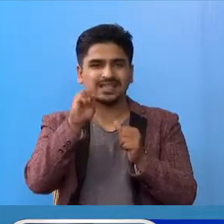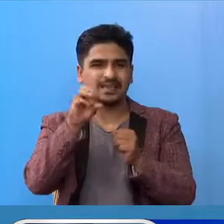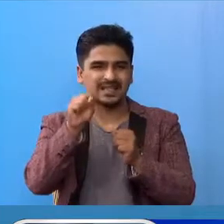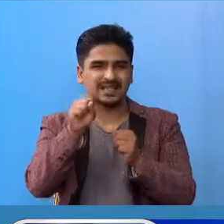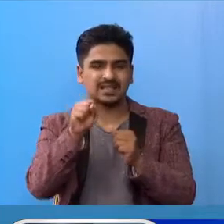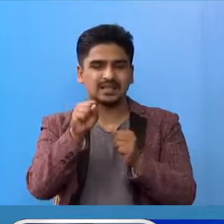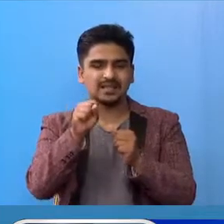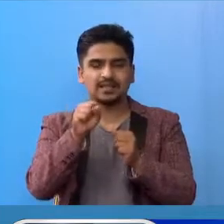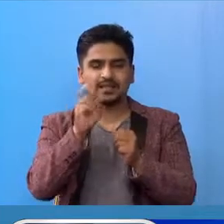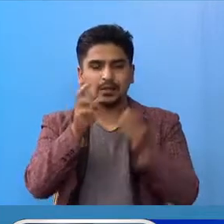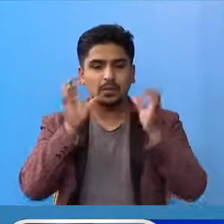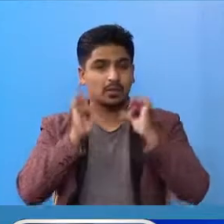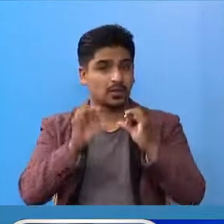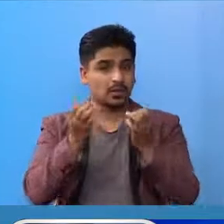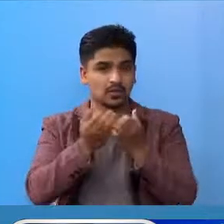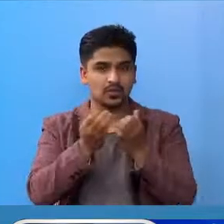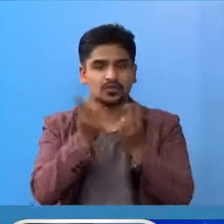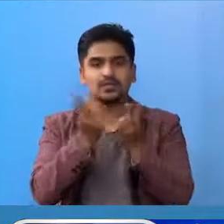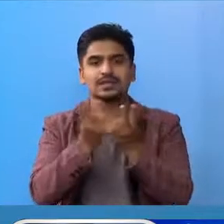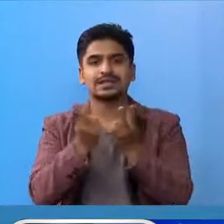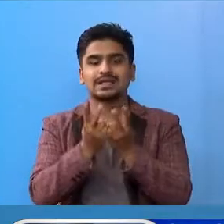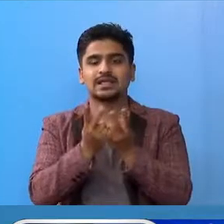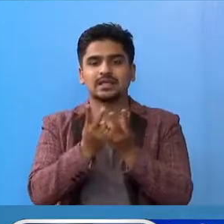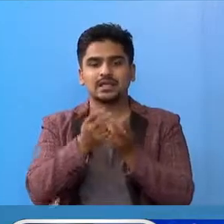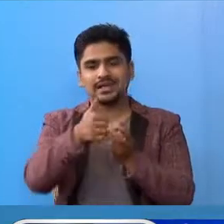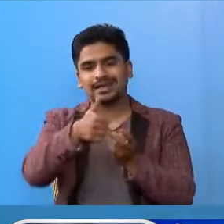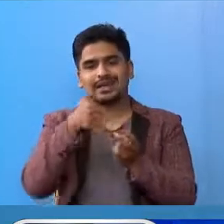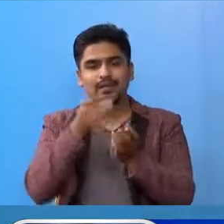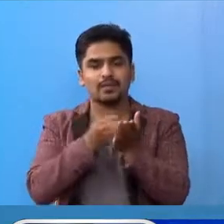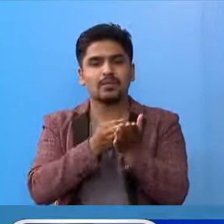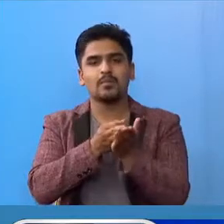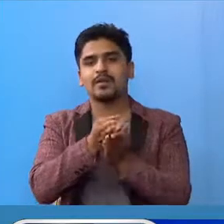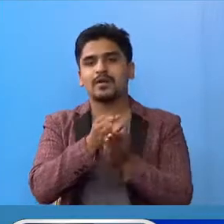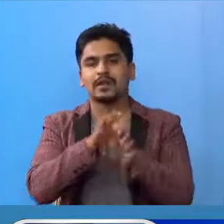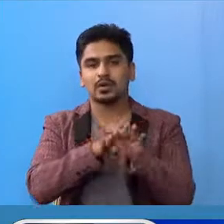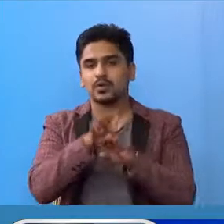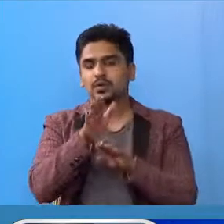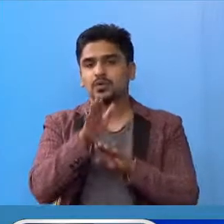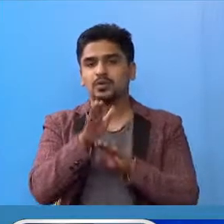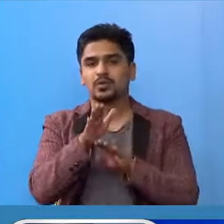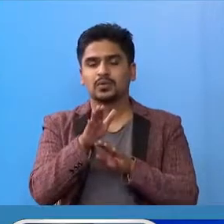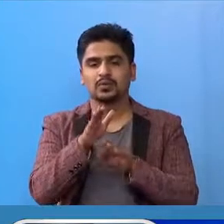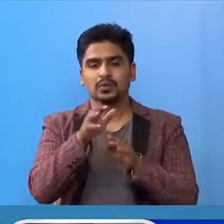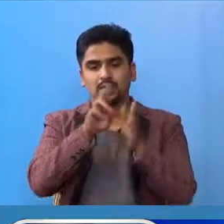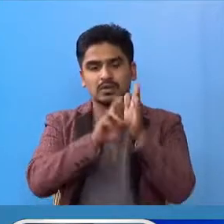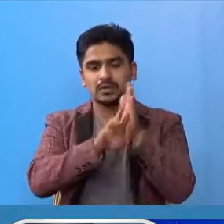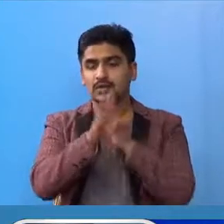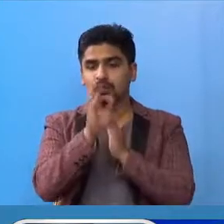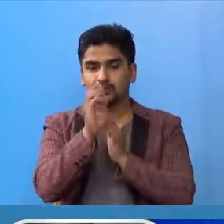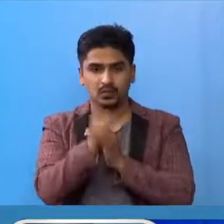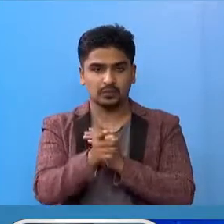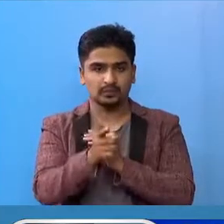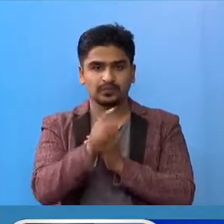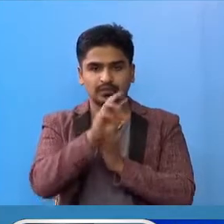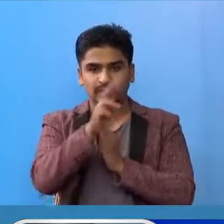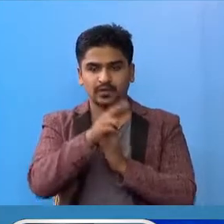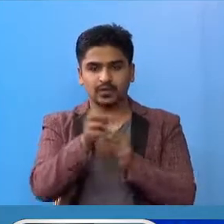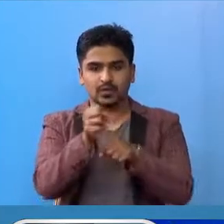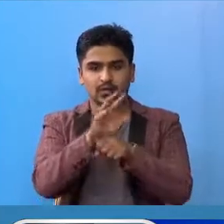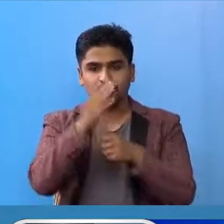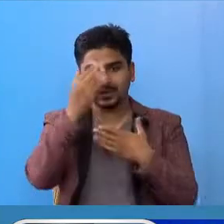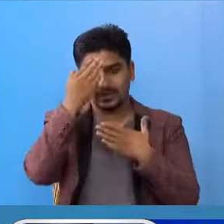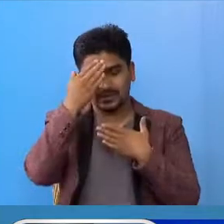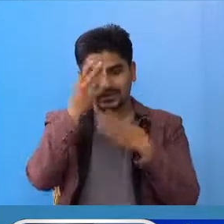आसको पाल्यना गरने जसता असल बेवाहर हरू को परिणाम हो रा कोरोना